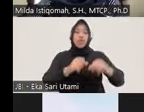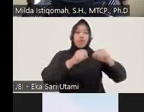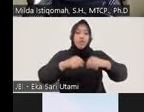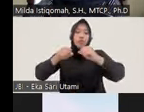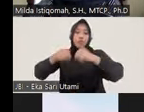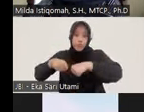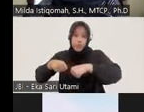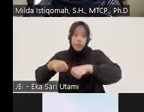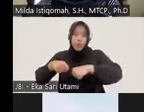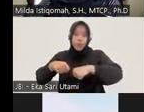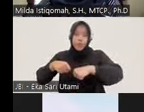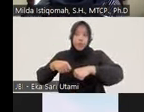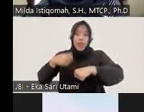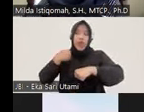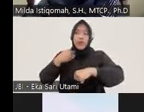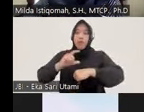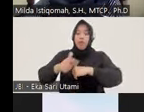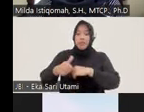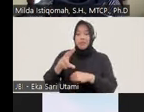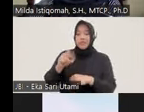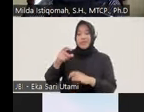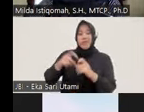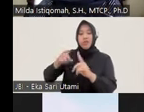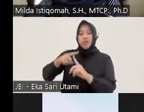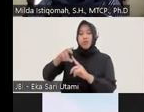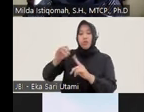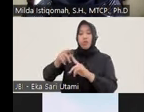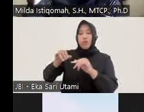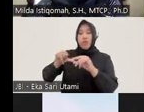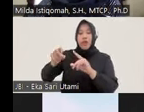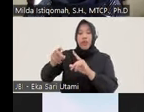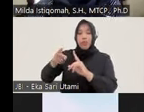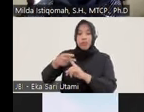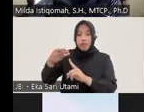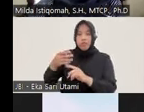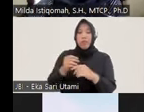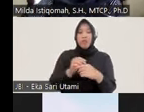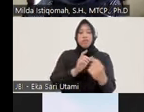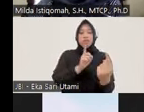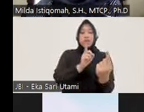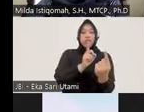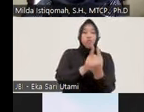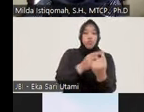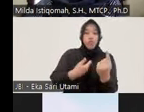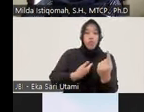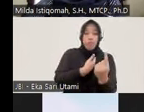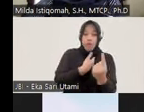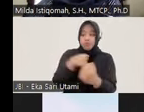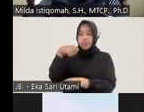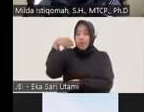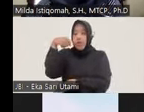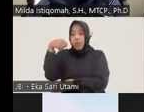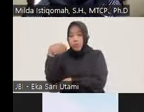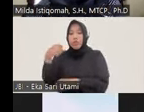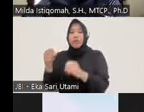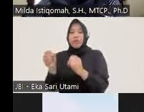terjadi proses restorasi yang mempertemukan korban pelaku dan unsur masyarakat yang